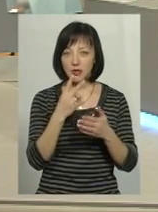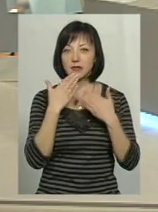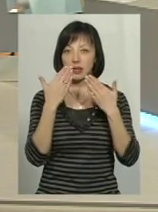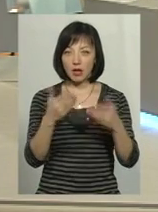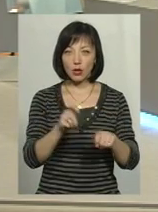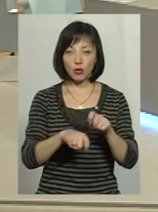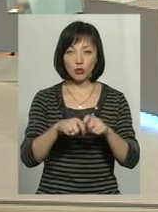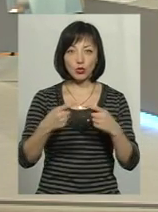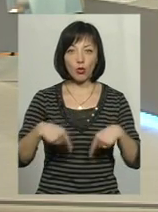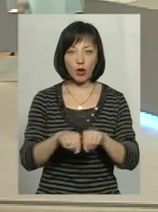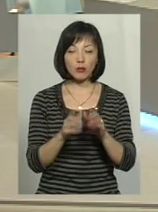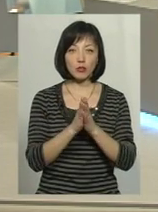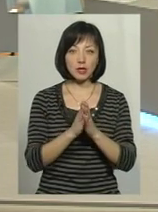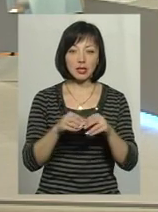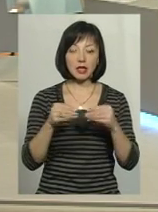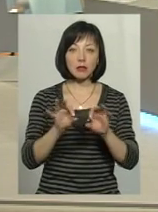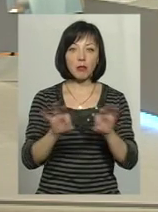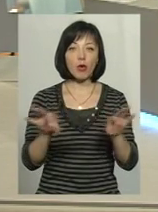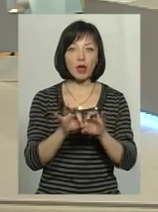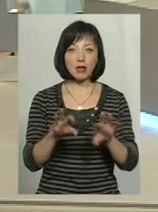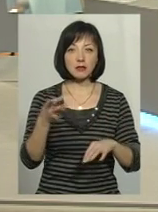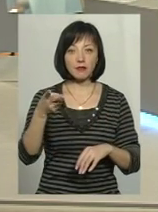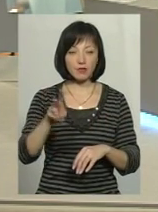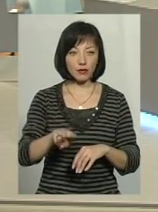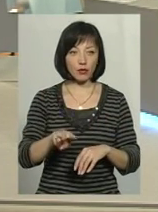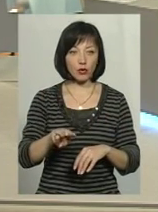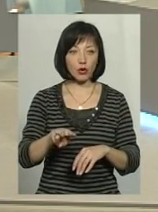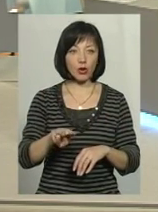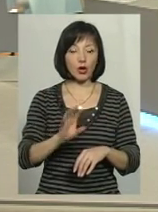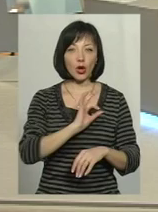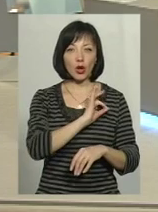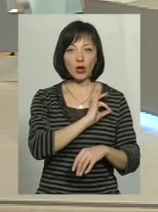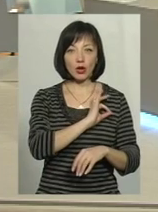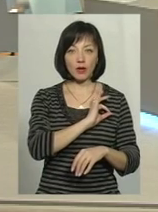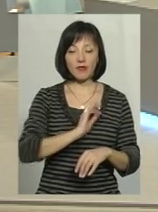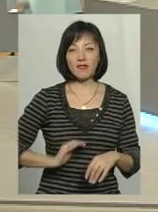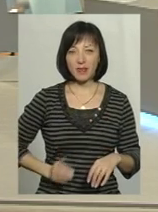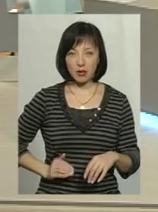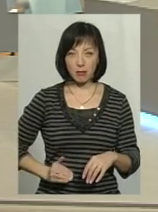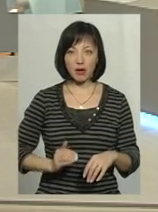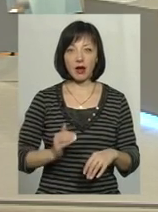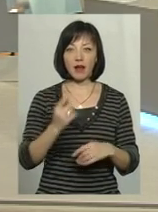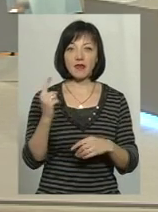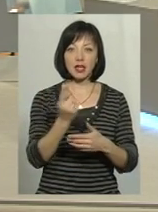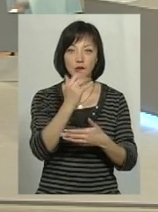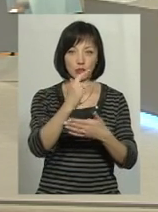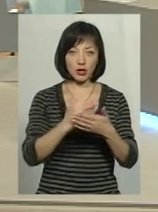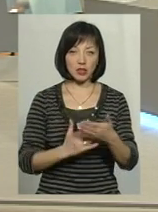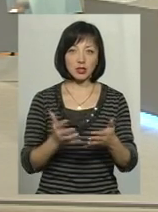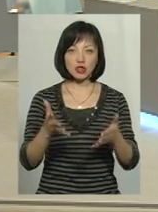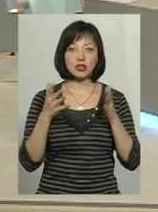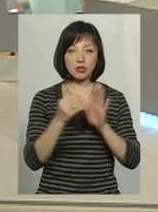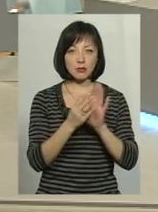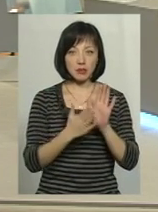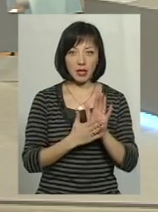органу, попросили надати пояснення в двох юридичних особах. В єдиному реєстрі чітко він